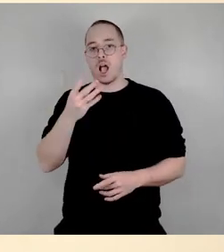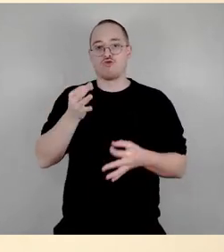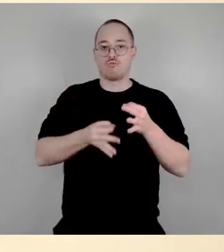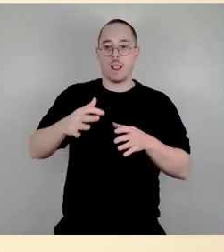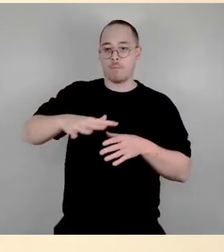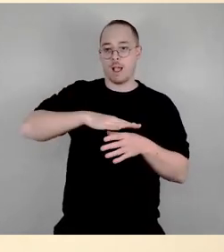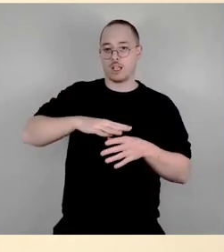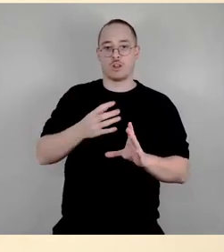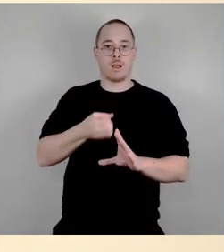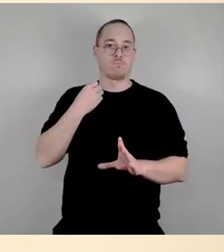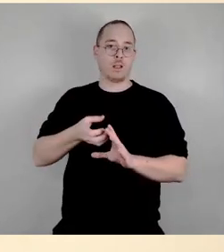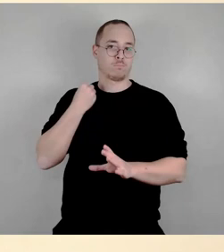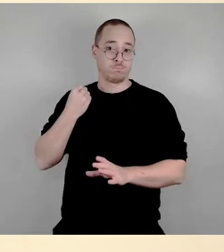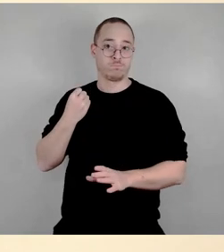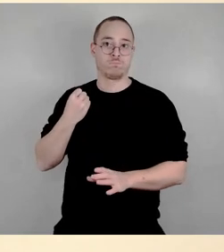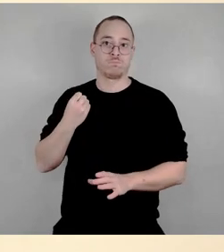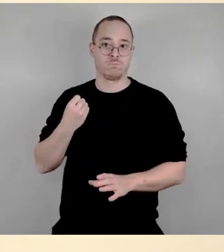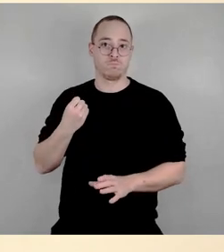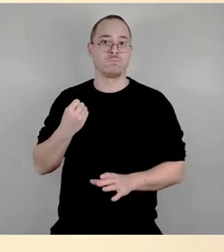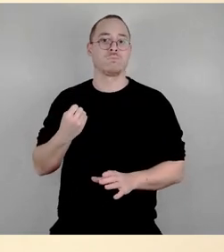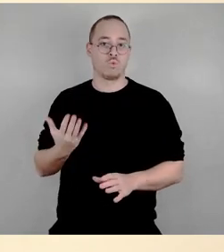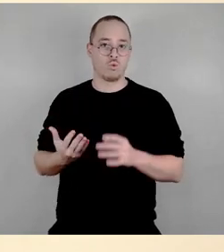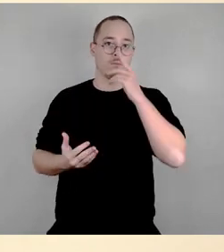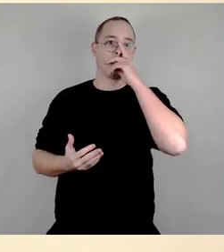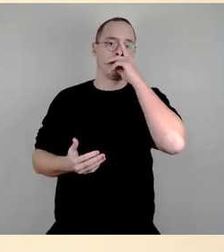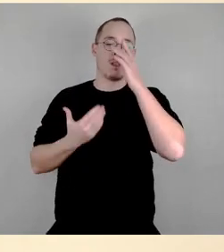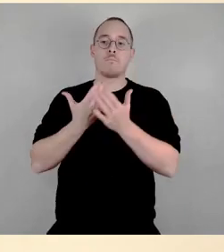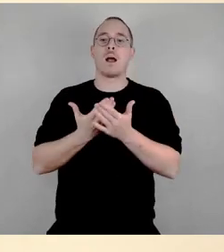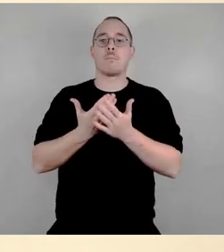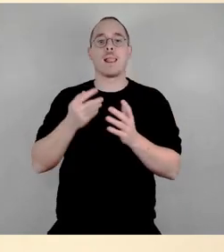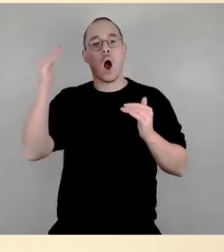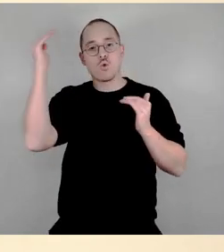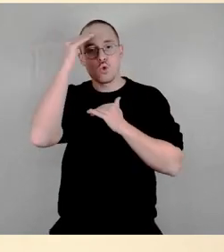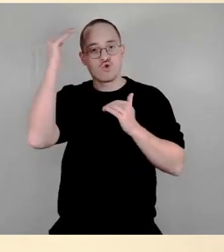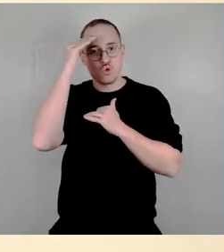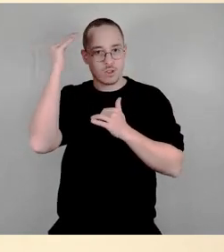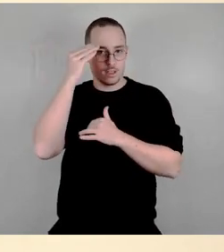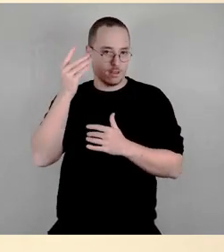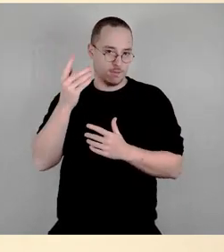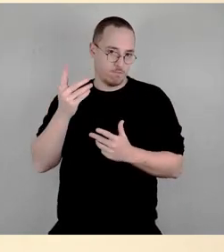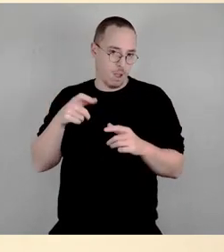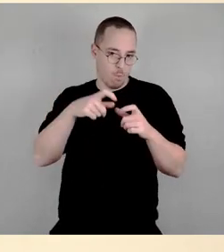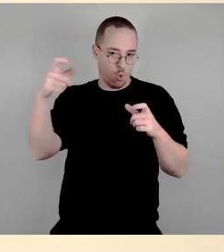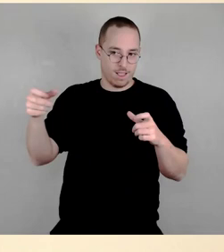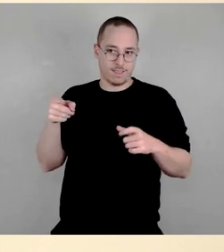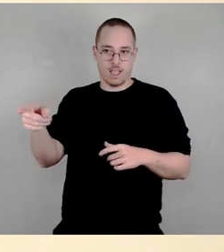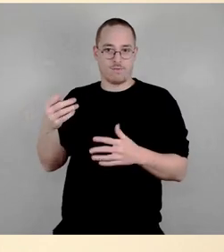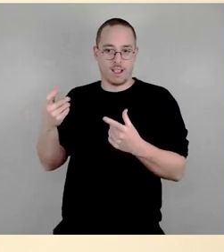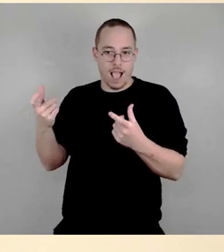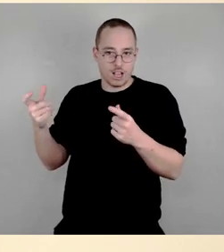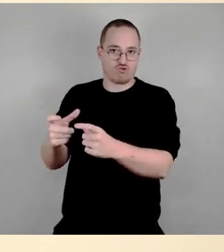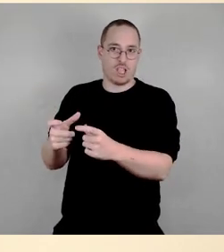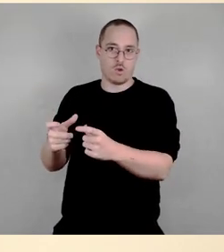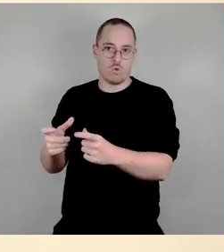Und andererseits aber zum Beispiel auf der Augustusbrücke keine Einschränkung und durchgehende Möglichkeit zur Straßenmusik,